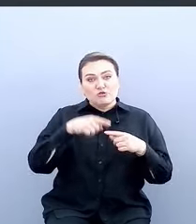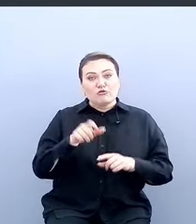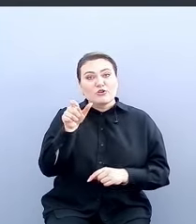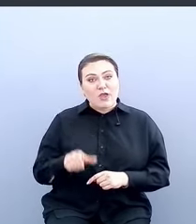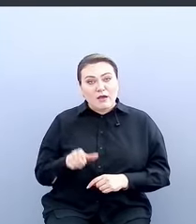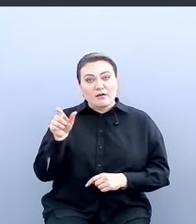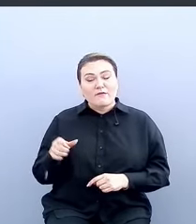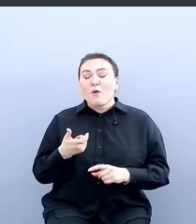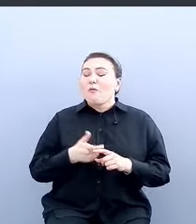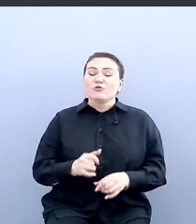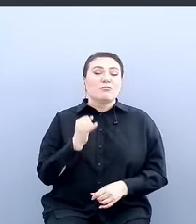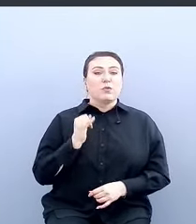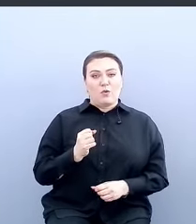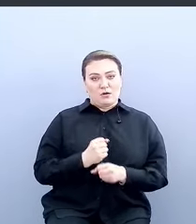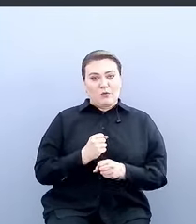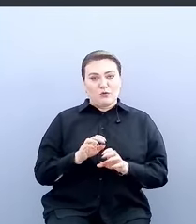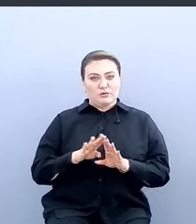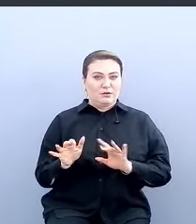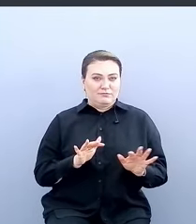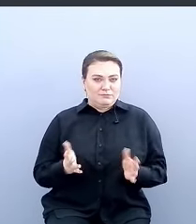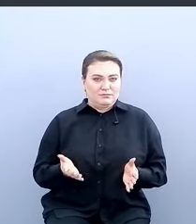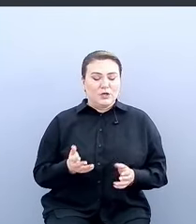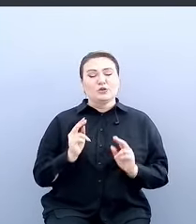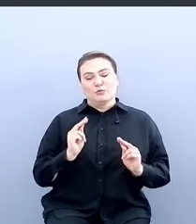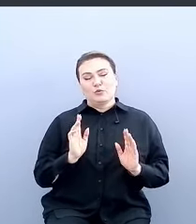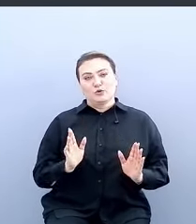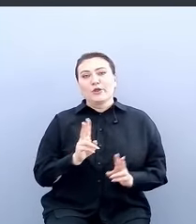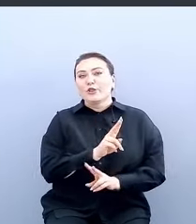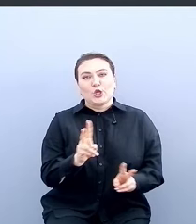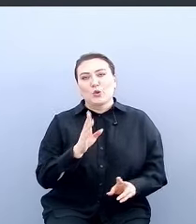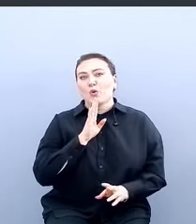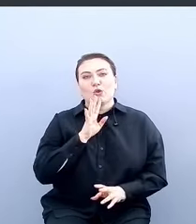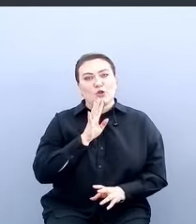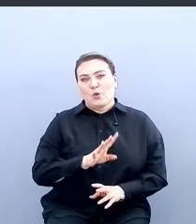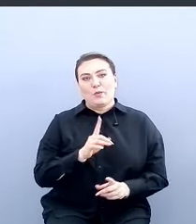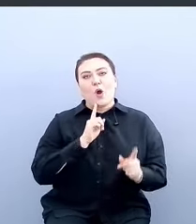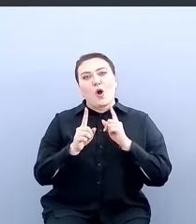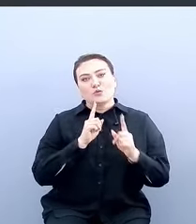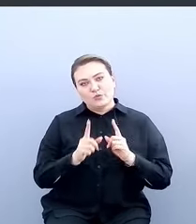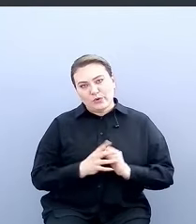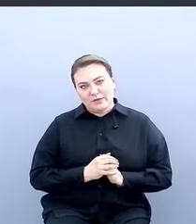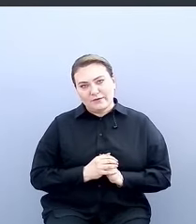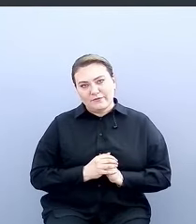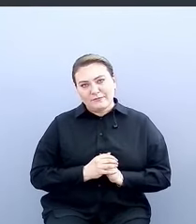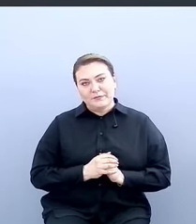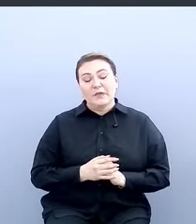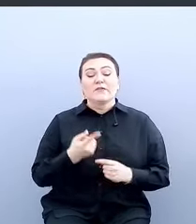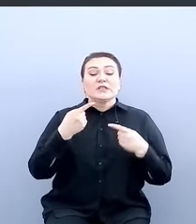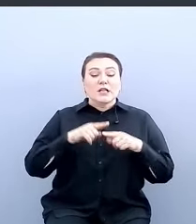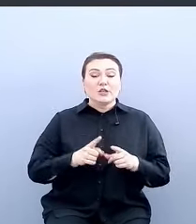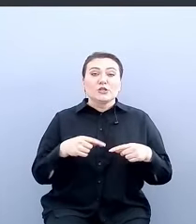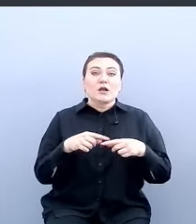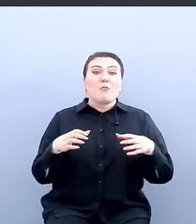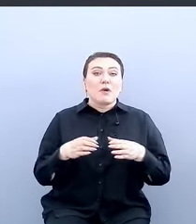плохо работает, потому что, ну, давайте будем честны, никто не любит консультантов. В технологической